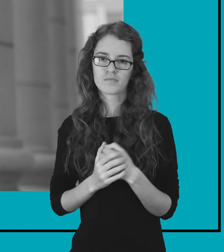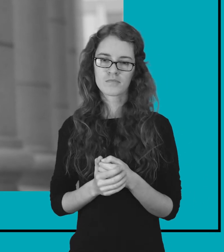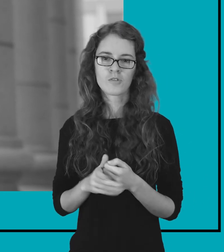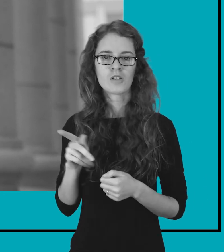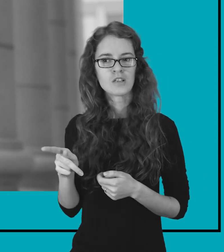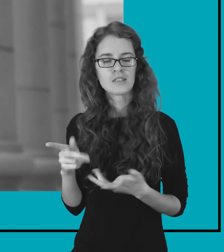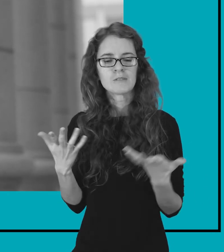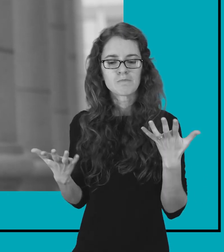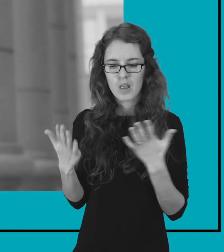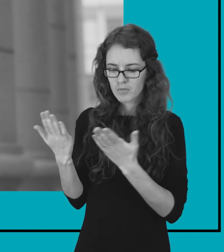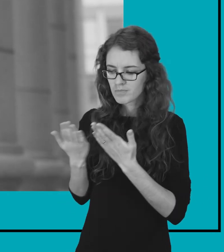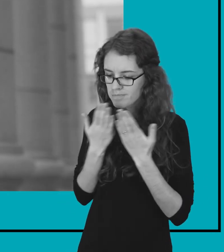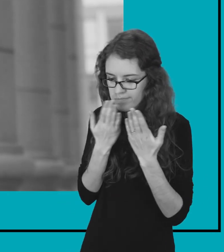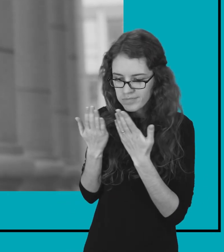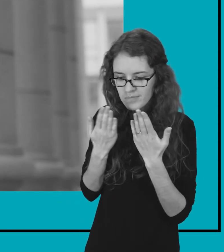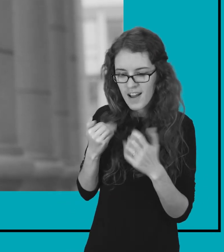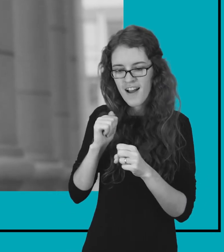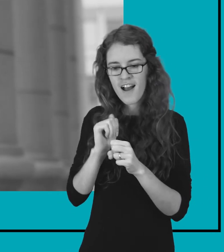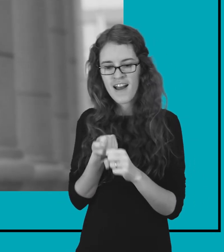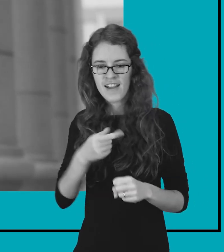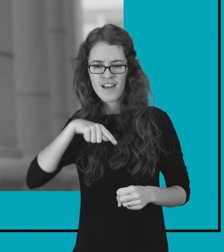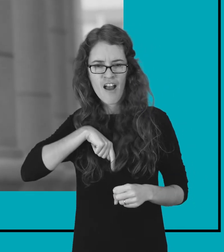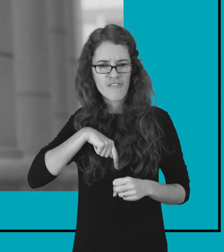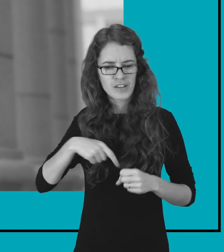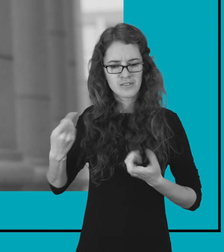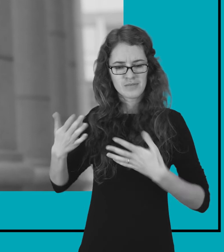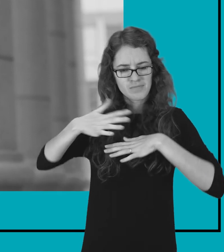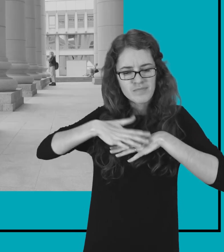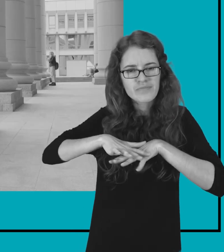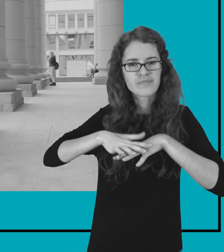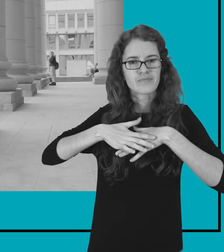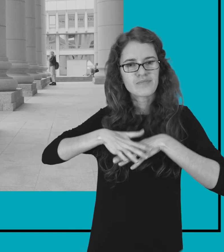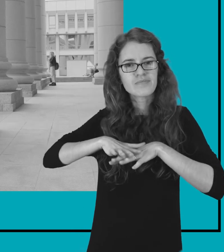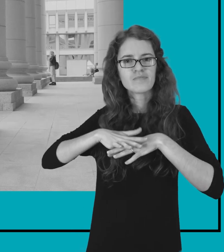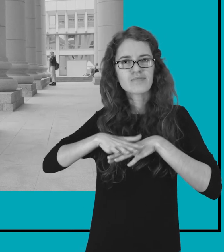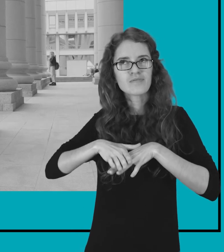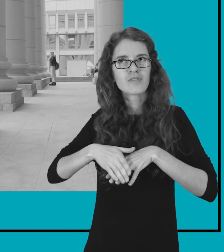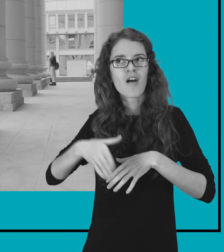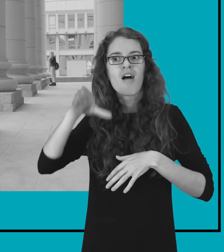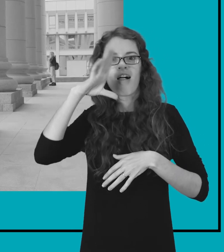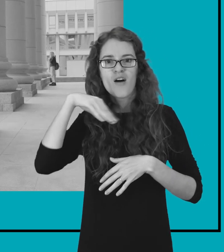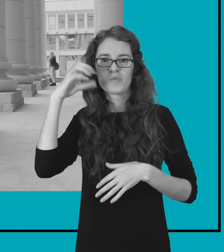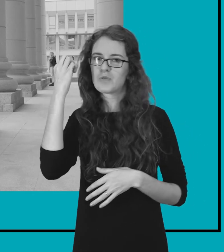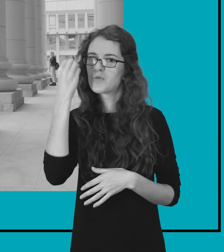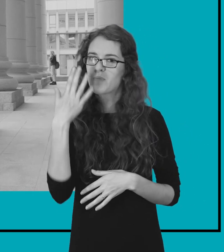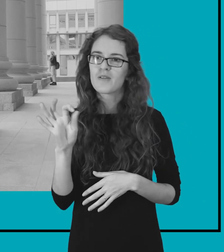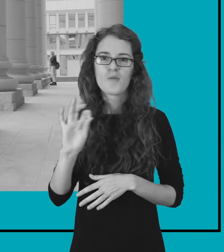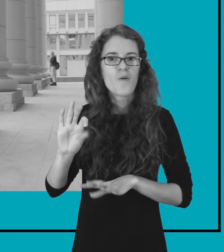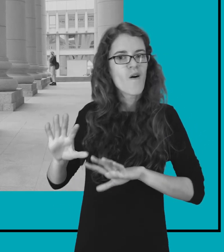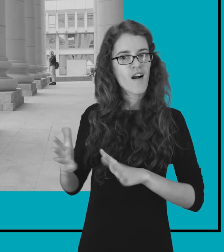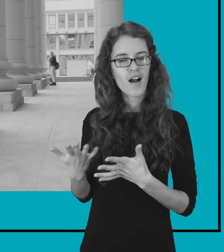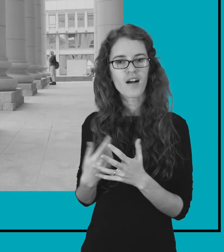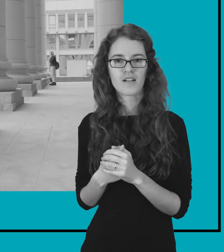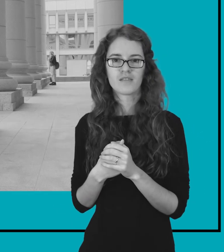Ten reikėtų su ją, nežinau, ar su ją, ar su savim padirbti, kad ją suprast, kad ją